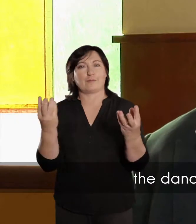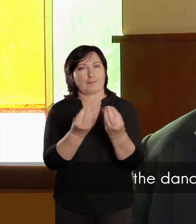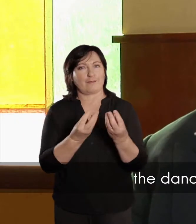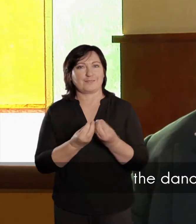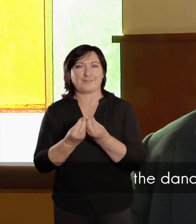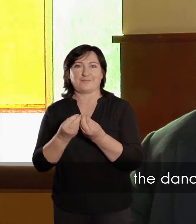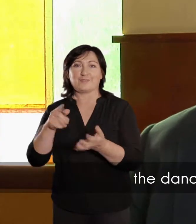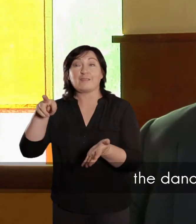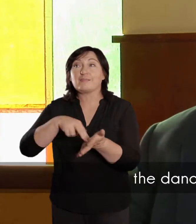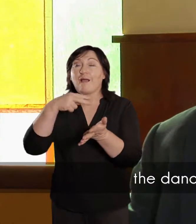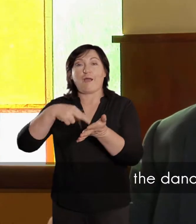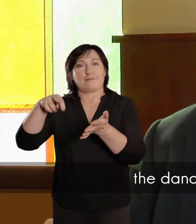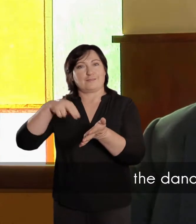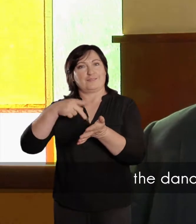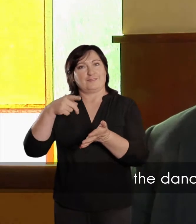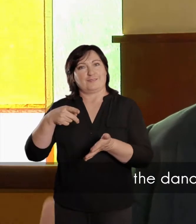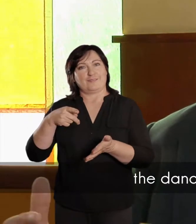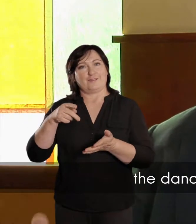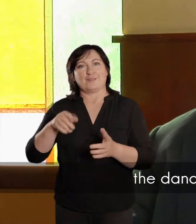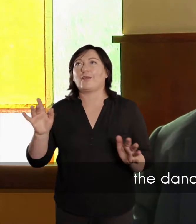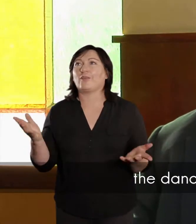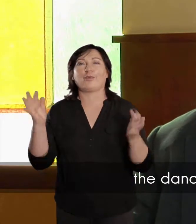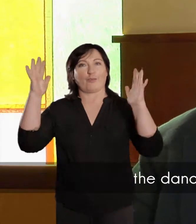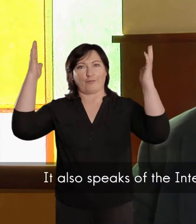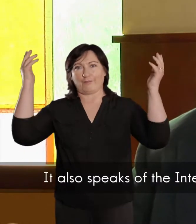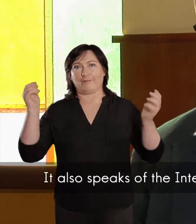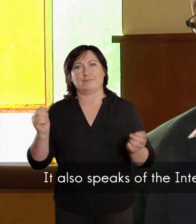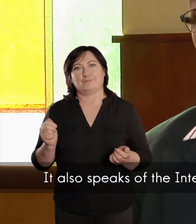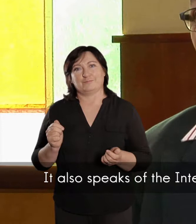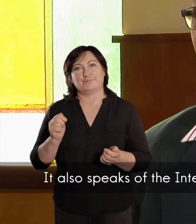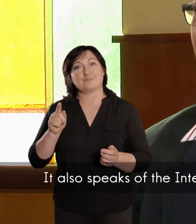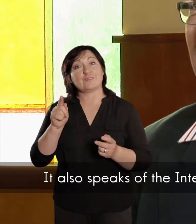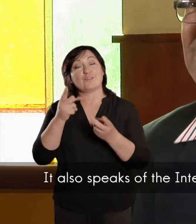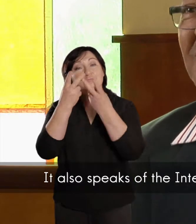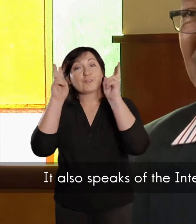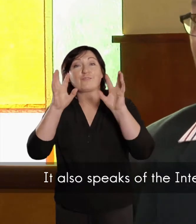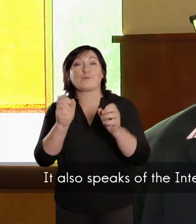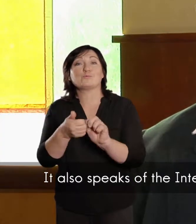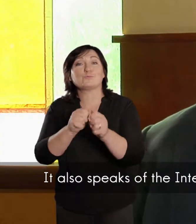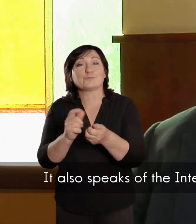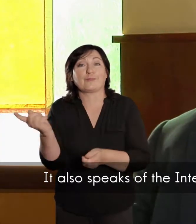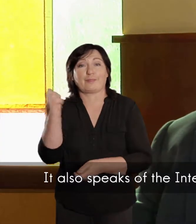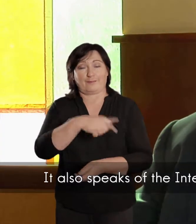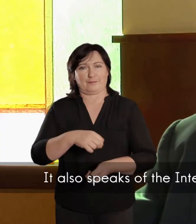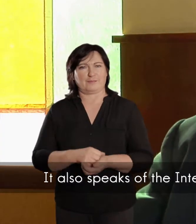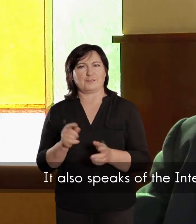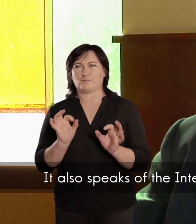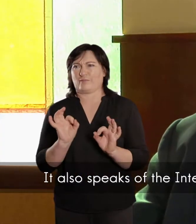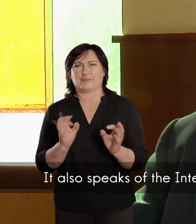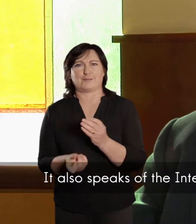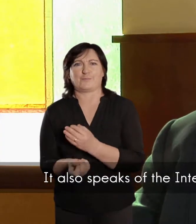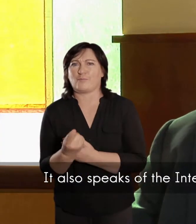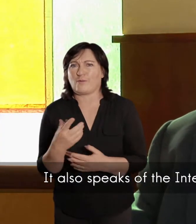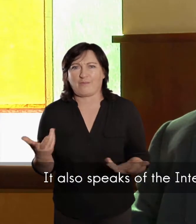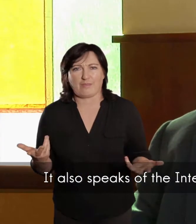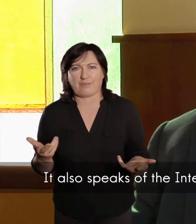wees, die gejubel, die kinders, die gedagte praat ook van die interwasie, die wat voortgaan, asof niks